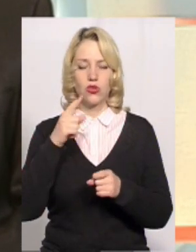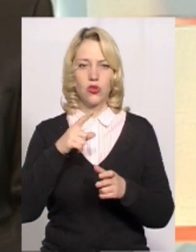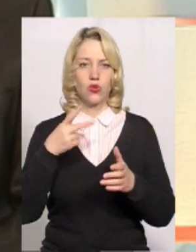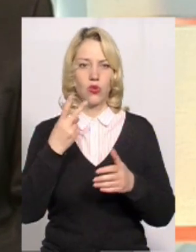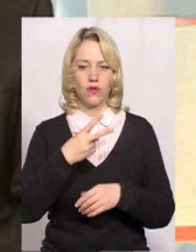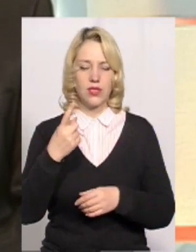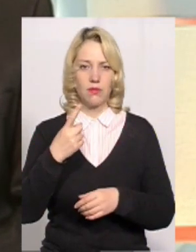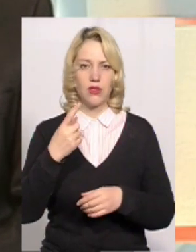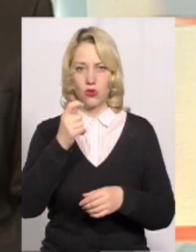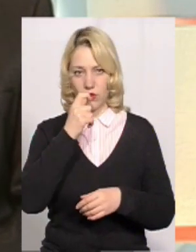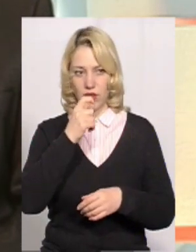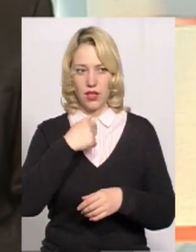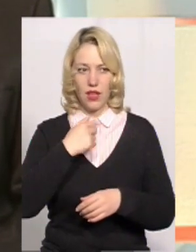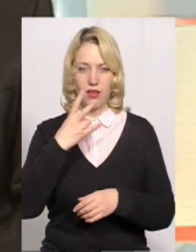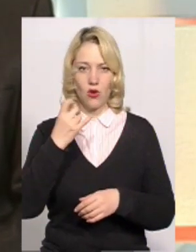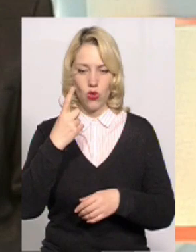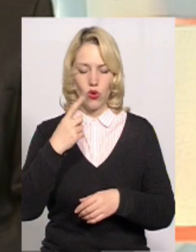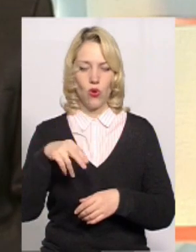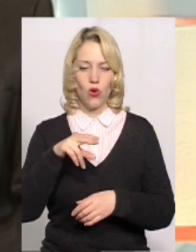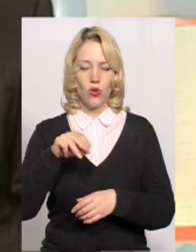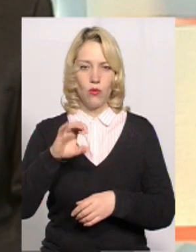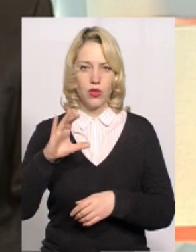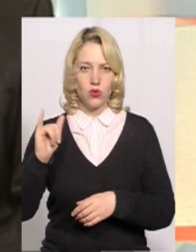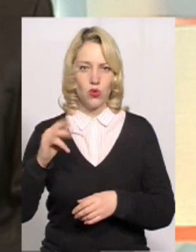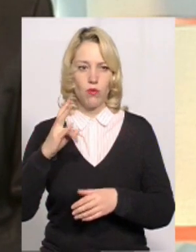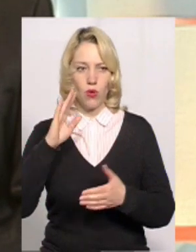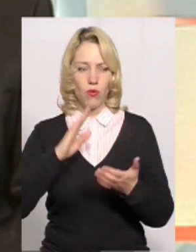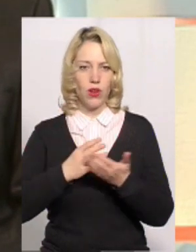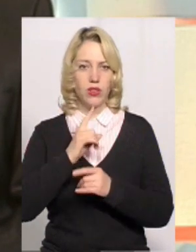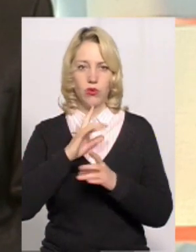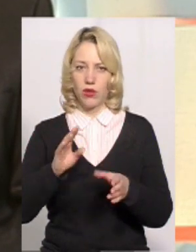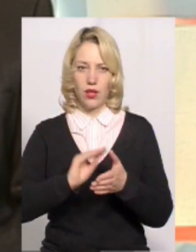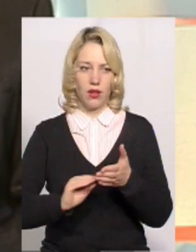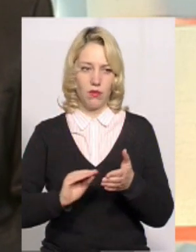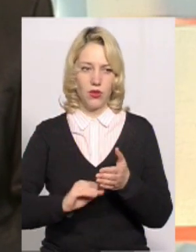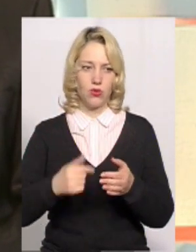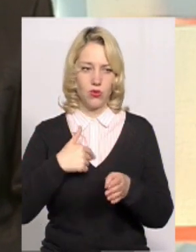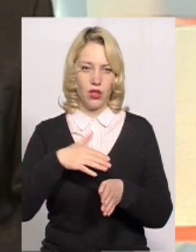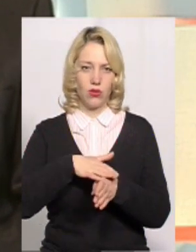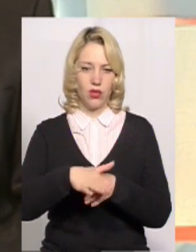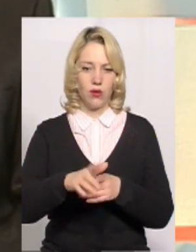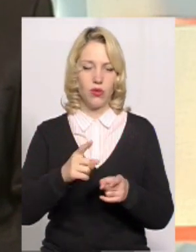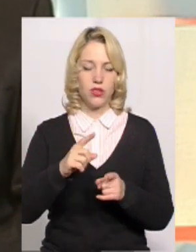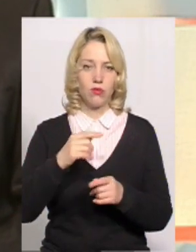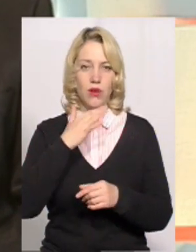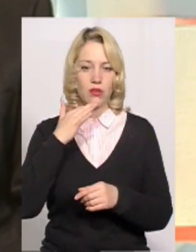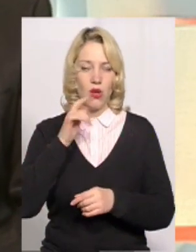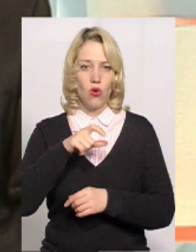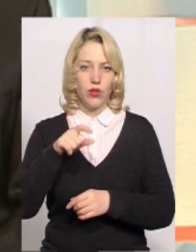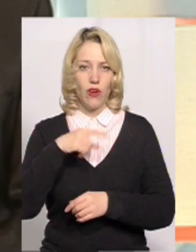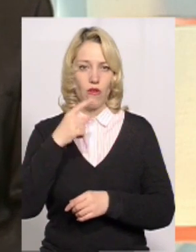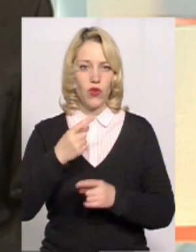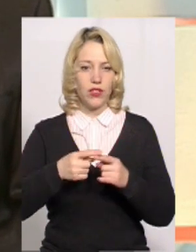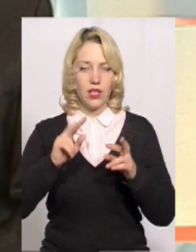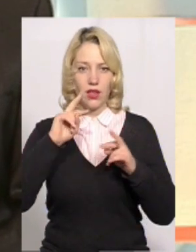квітня я взагалі жодного допису про політику не напишу. Я от дотрималася. Багато людей говорять,